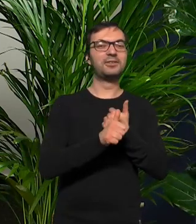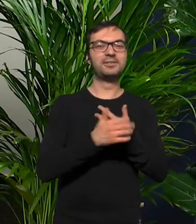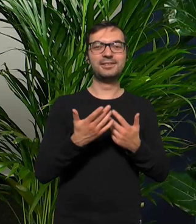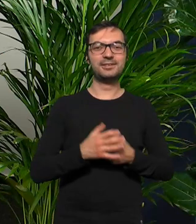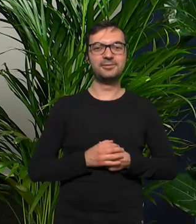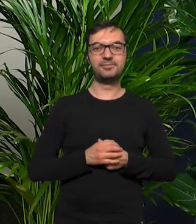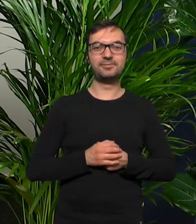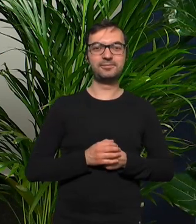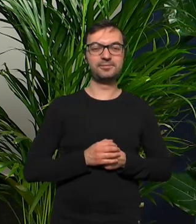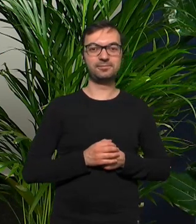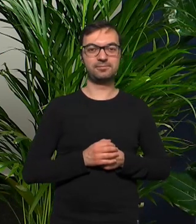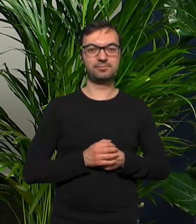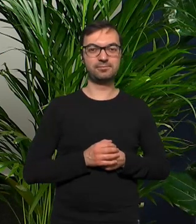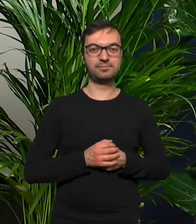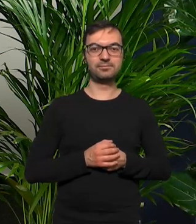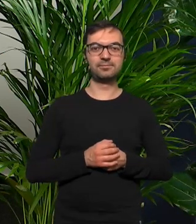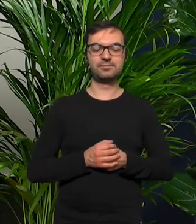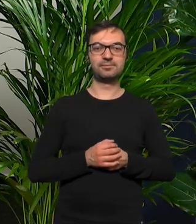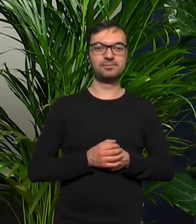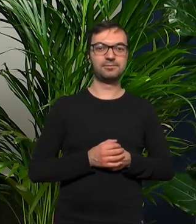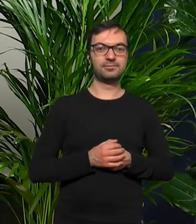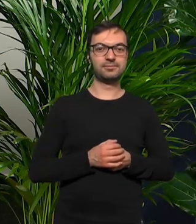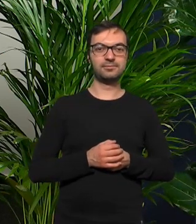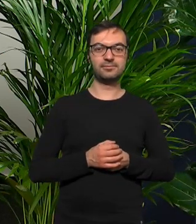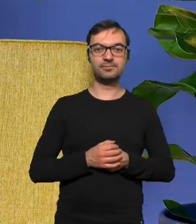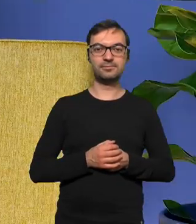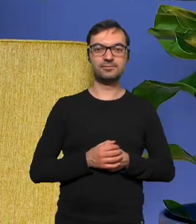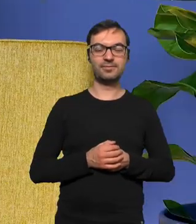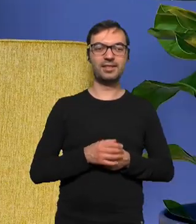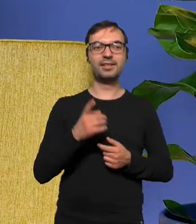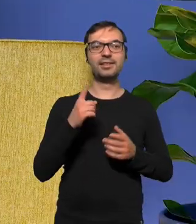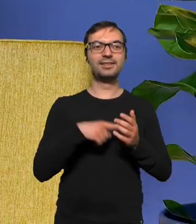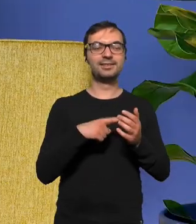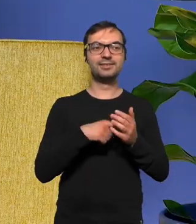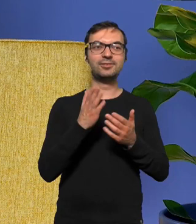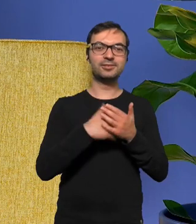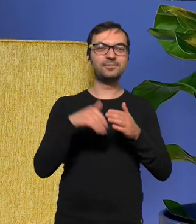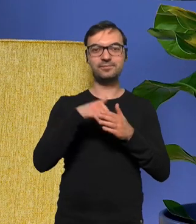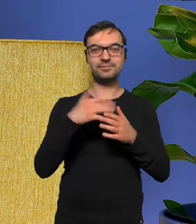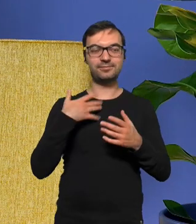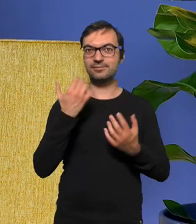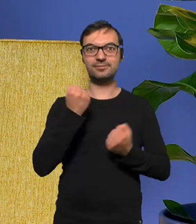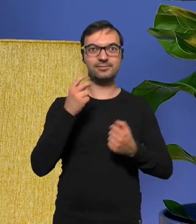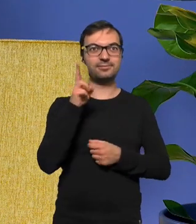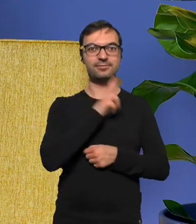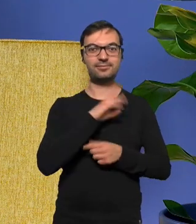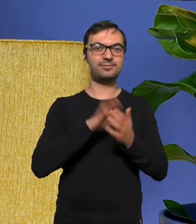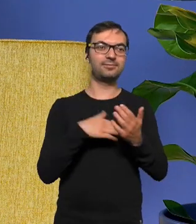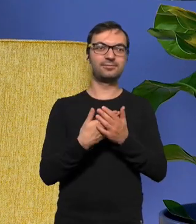że pewne rzeczy sprawiały dziwną, podniecającą przyjemność, takie jak na przykład